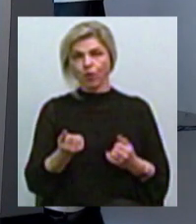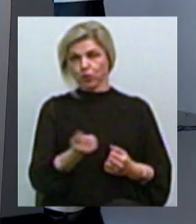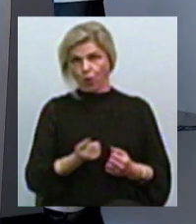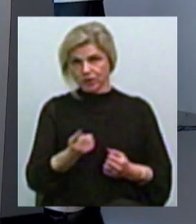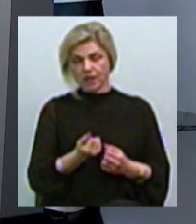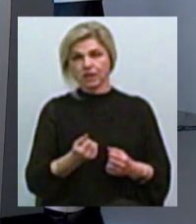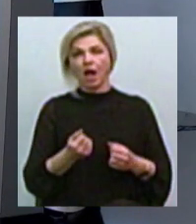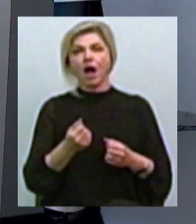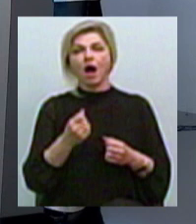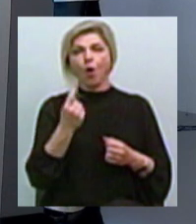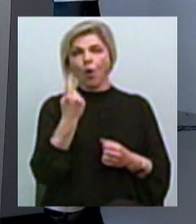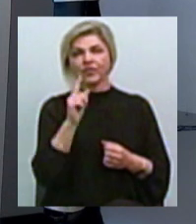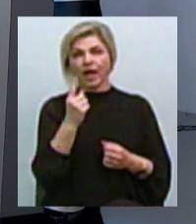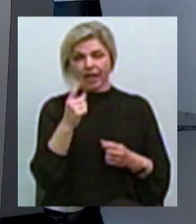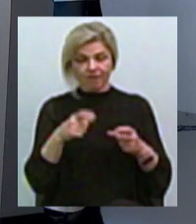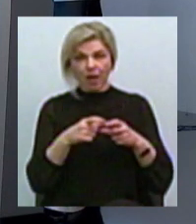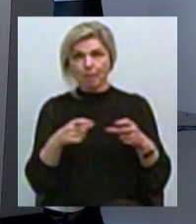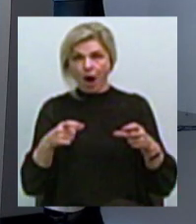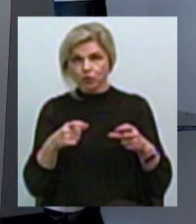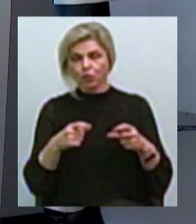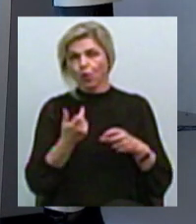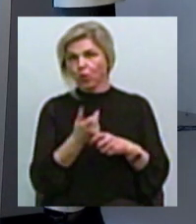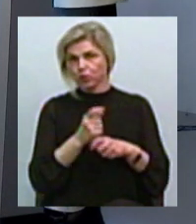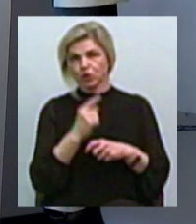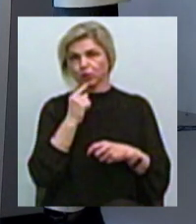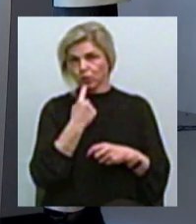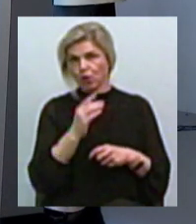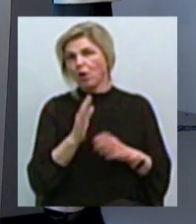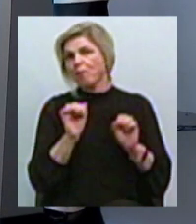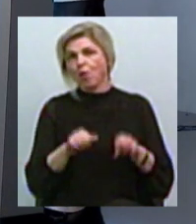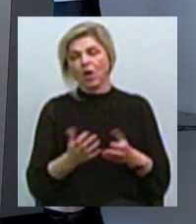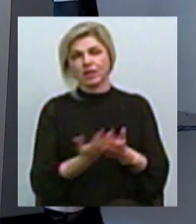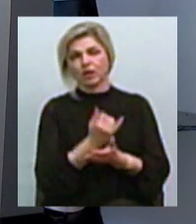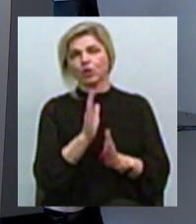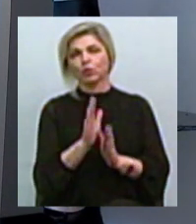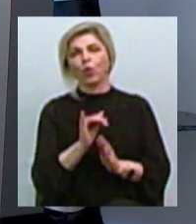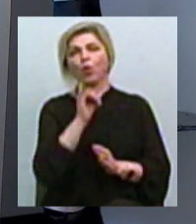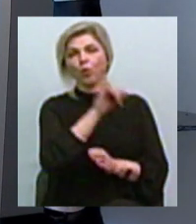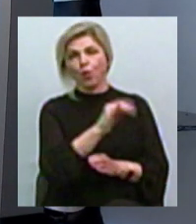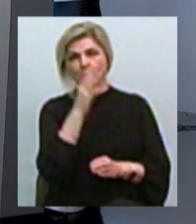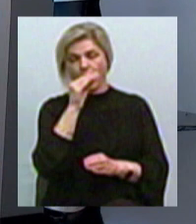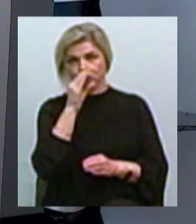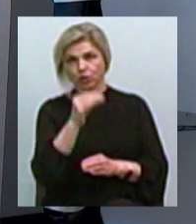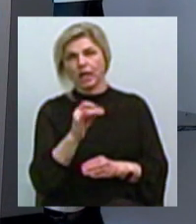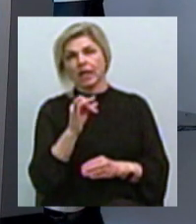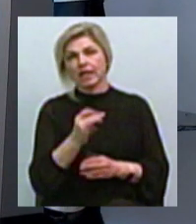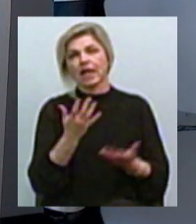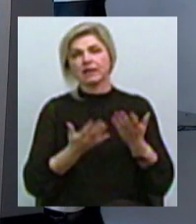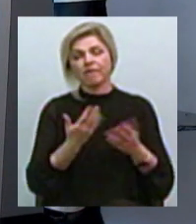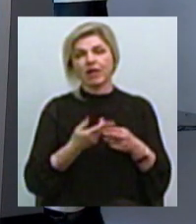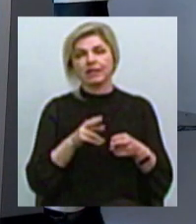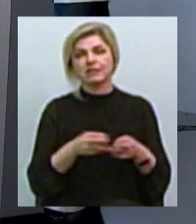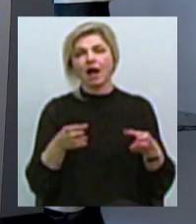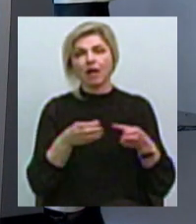з однієї гривни сьогодні побачити можна взагалі то у маршрутника Тому що він повинен дати здачі і мабуть ця категорія